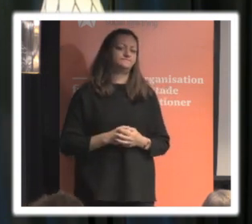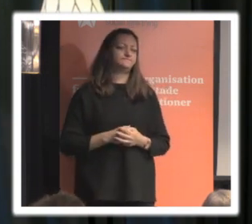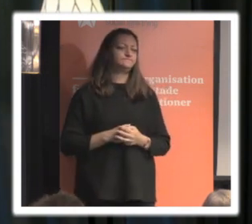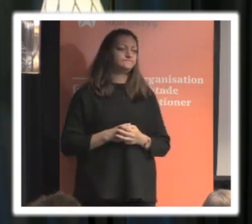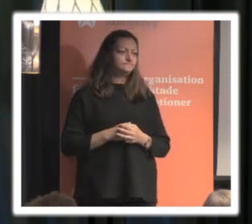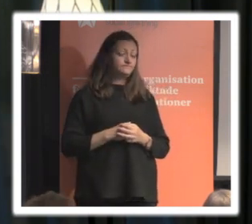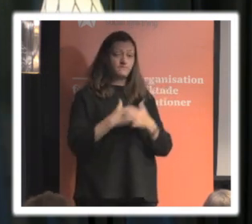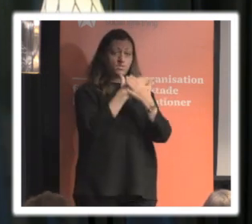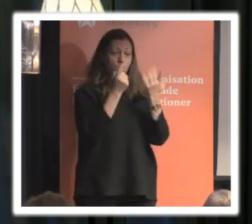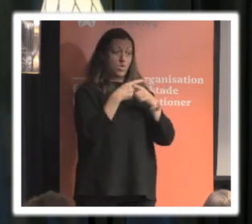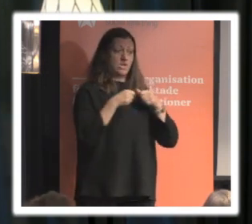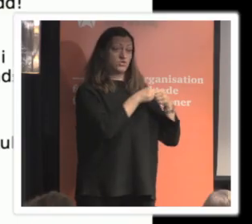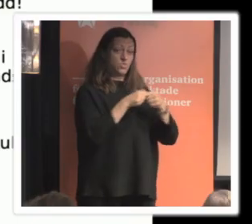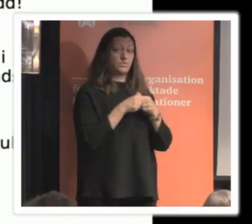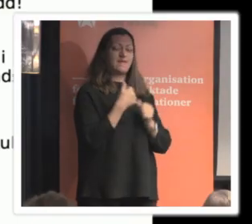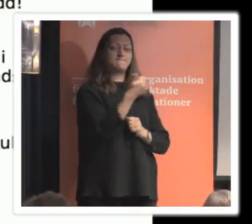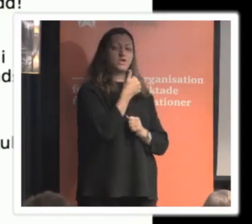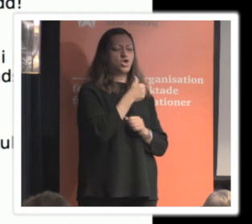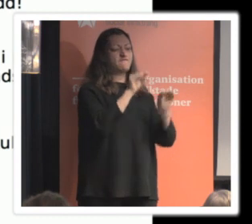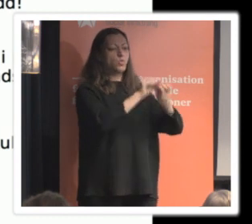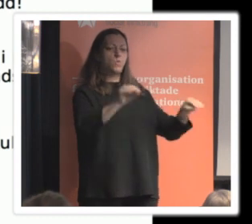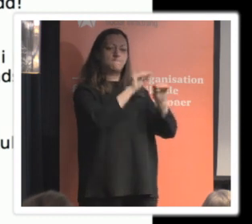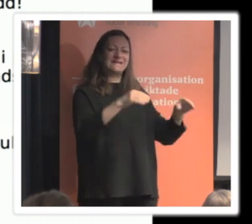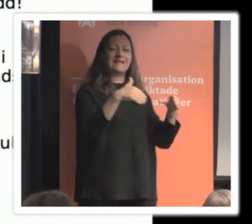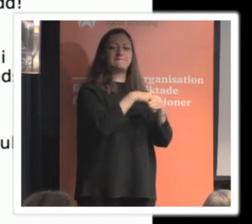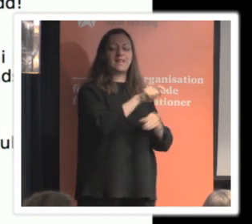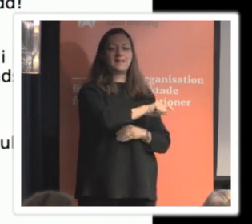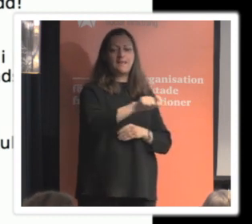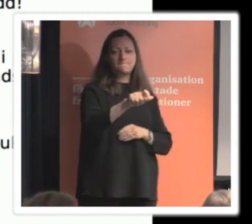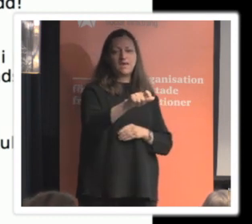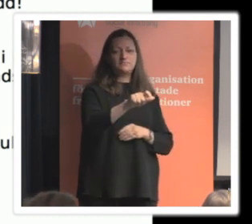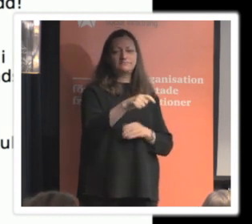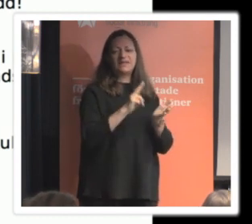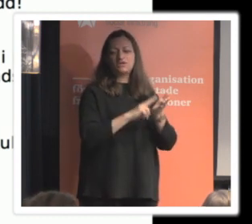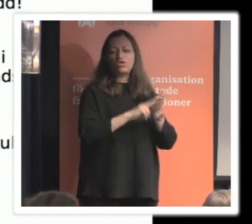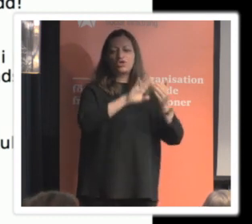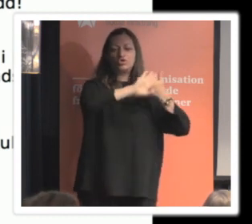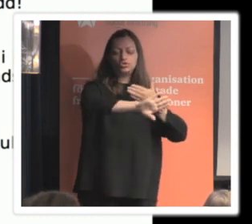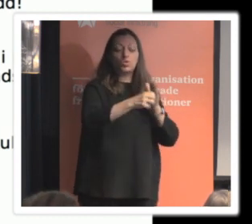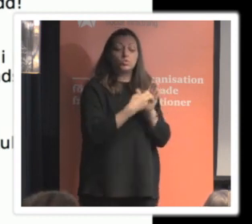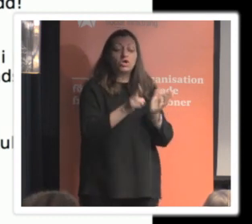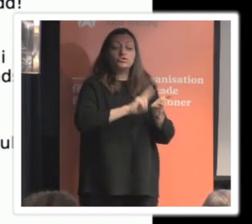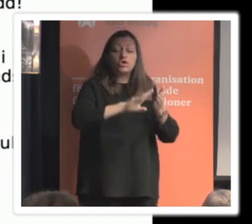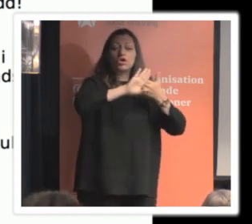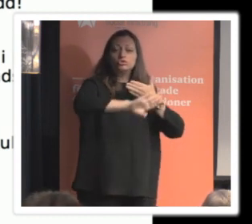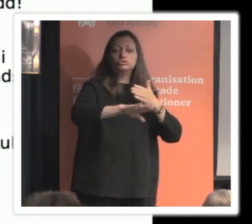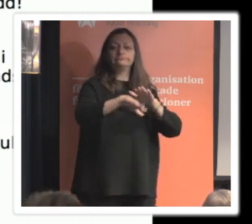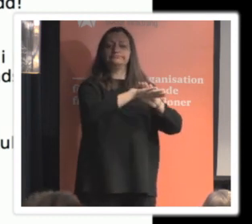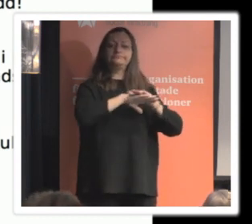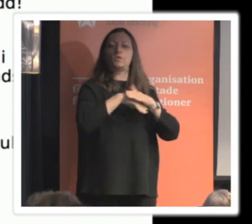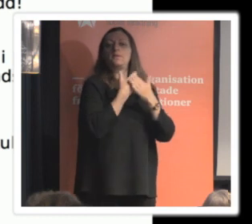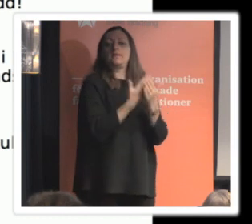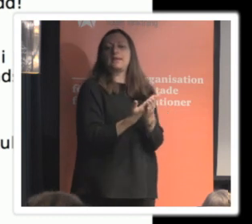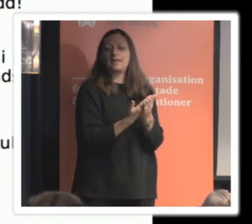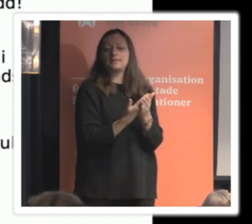Många organisationer kommer att behöva utbilda sina medlemmar i dataskydd eftersom dataskydd är en grundläggande rättighet inom hela EU